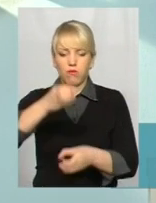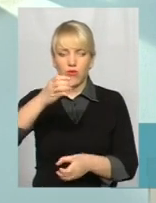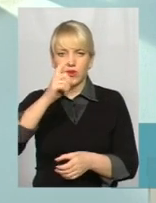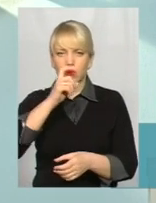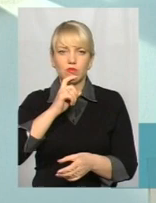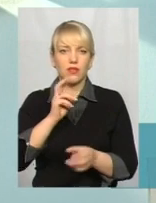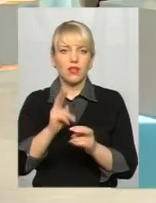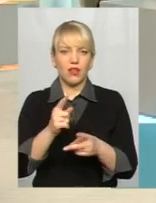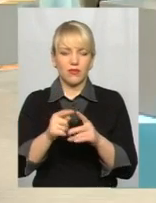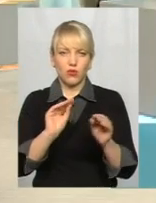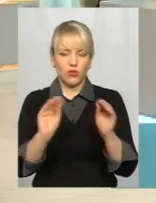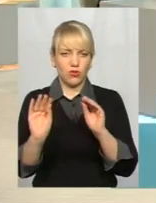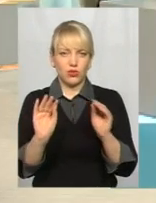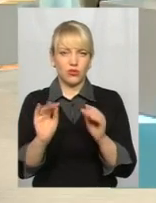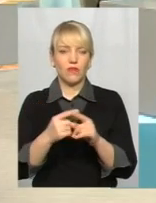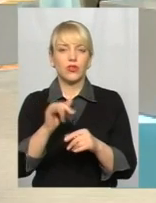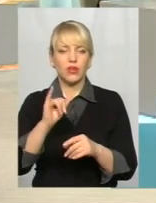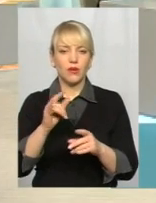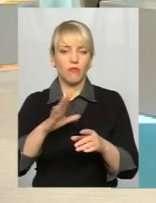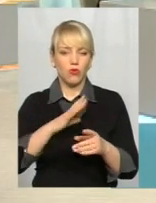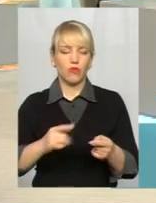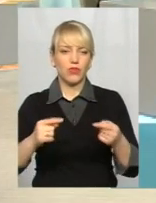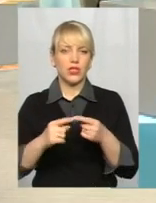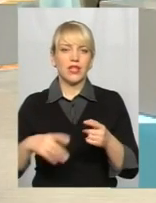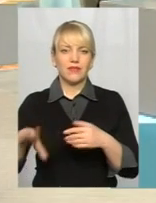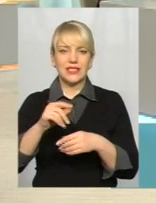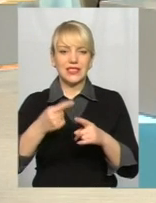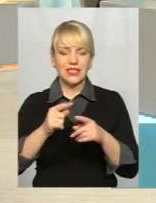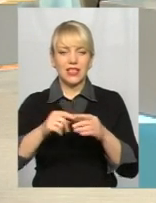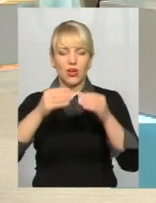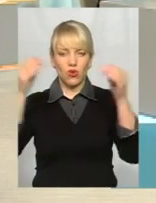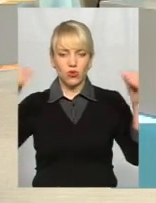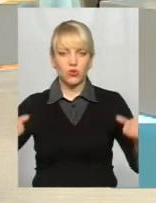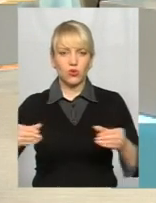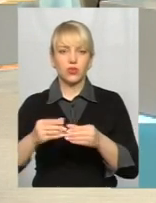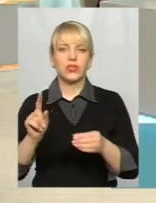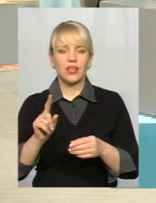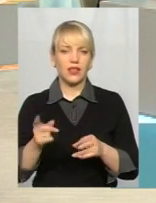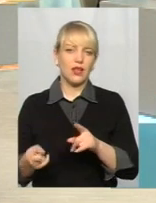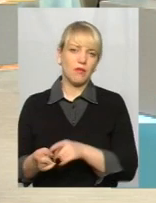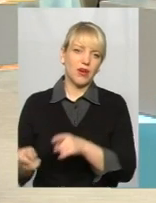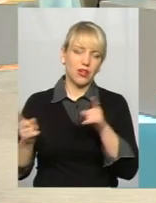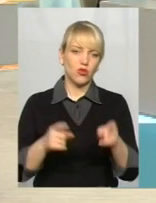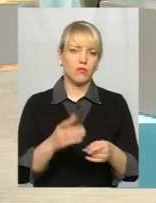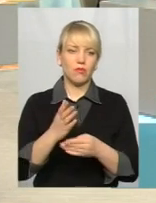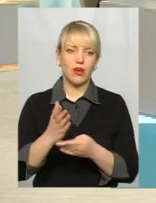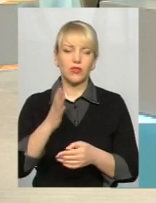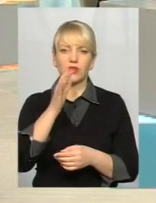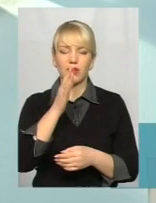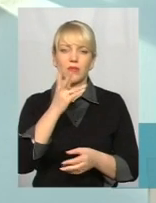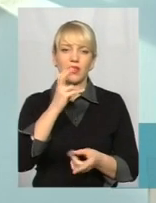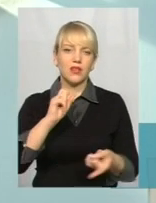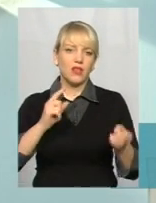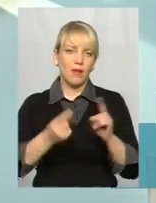розташовані. І через то було визначено, що ті всі конструкції, які переносяться, вони мають певній термін на свою заміну.